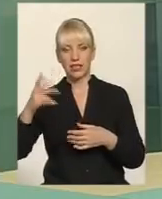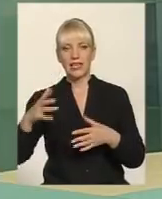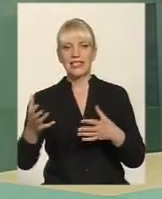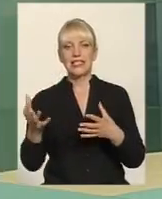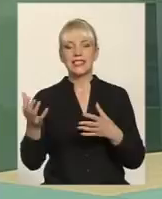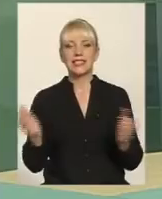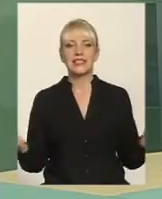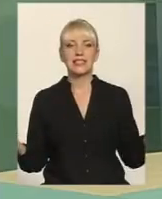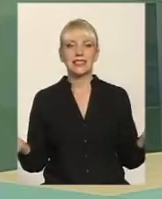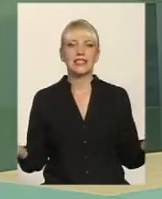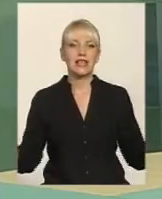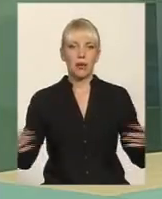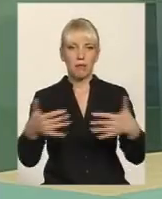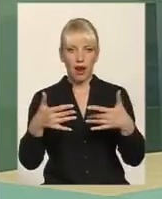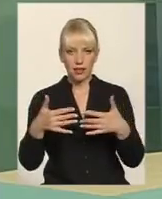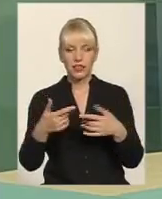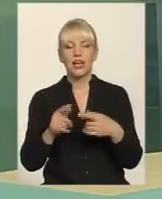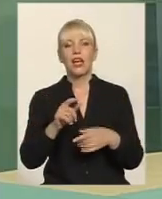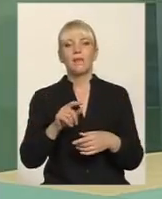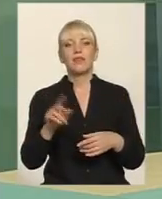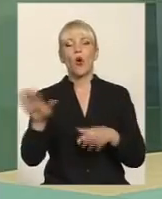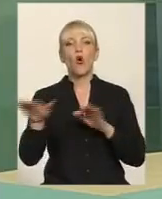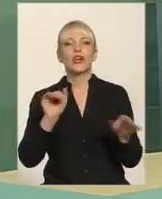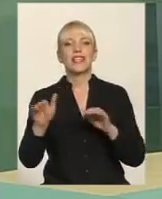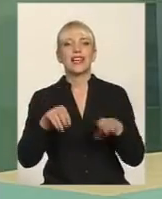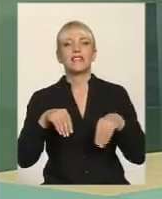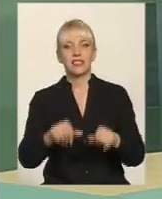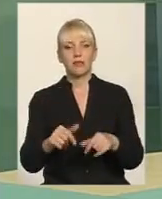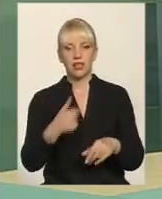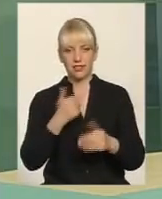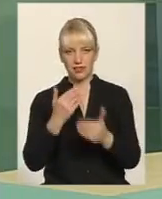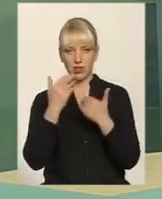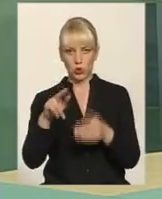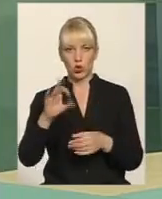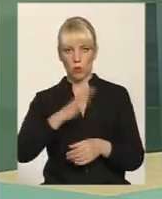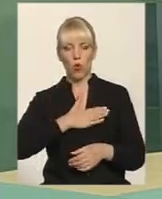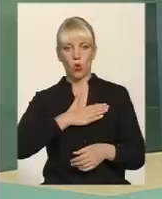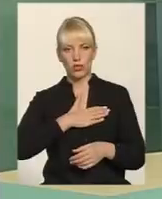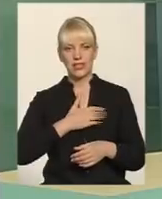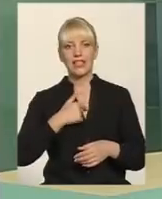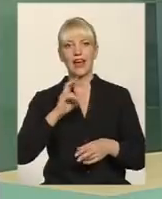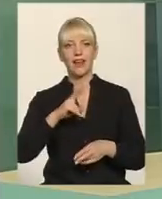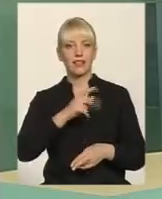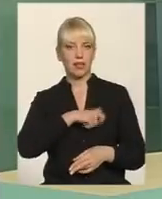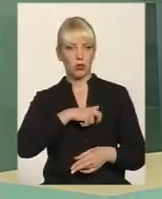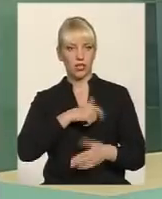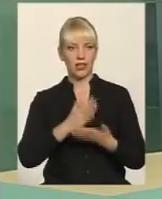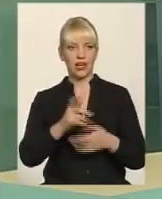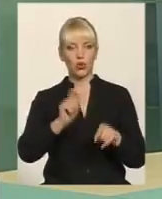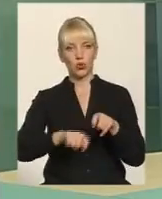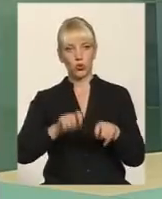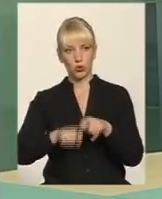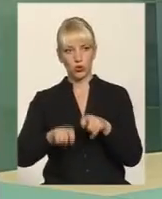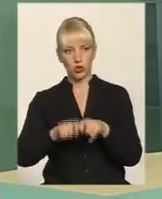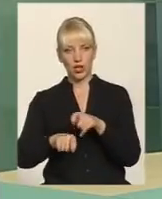і звернутися до них по-людськи, як народний депутат, який має, окрім законодавчої функції, ще й функцію контролюючу. У нардепа є дві функції,